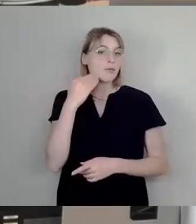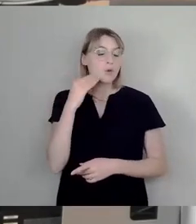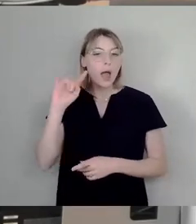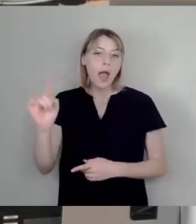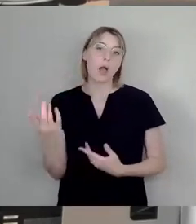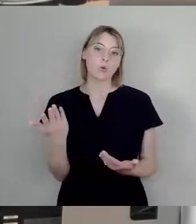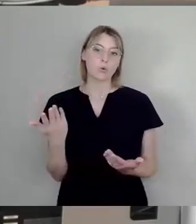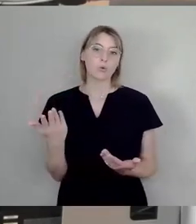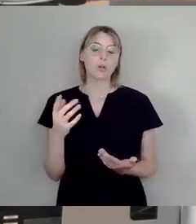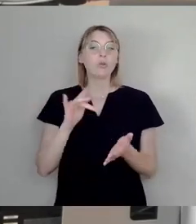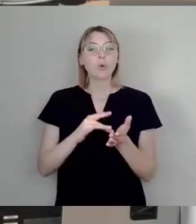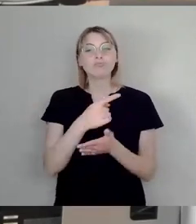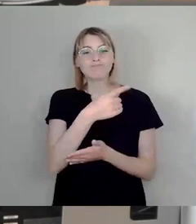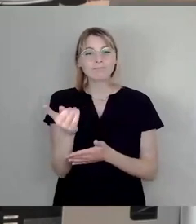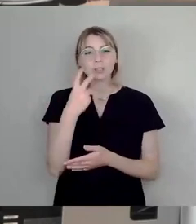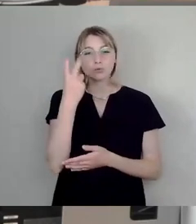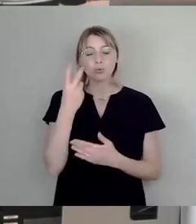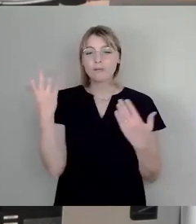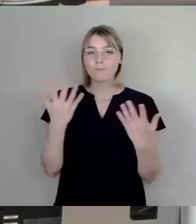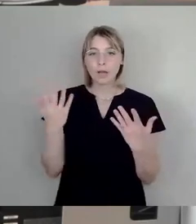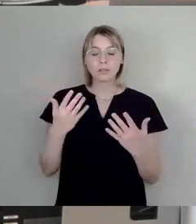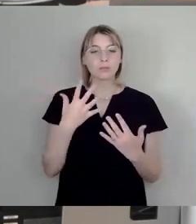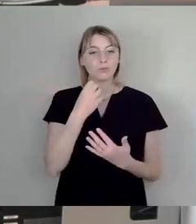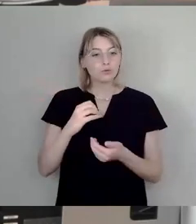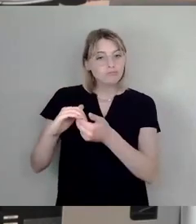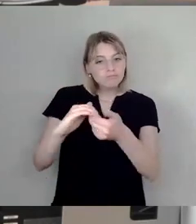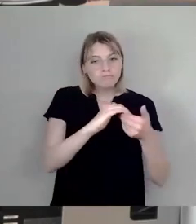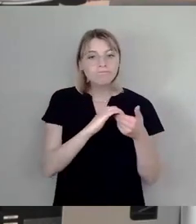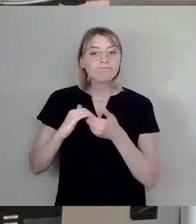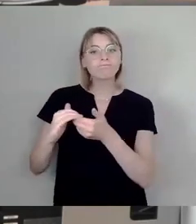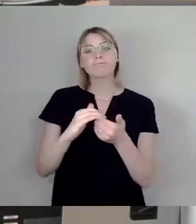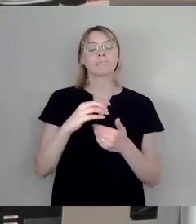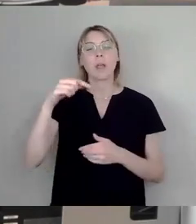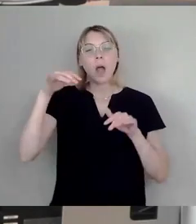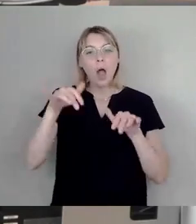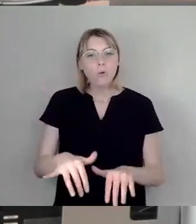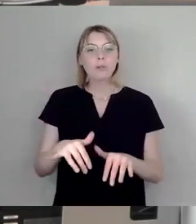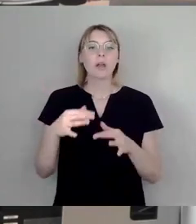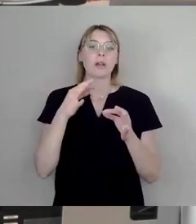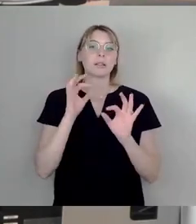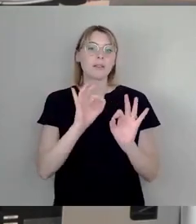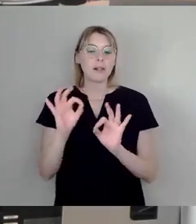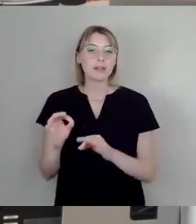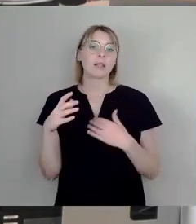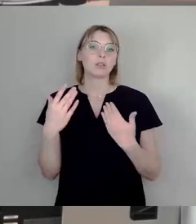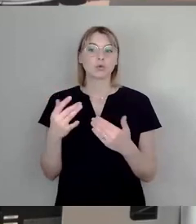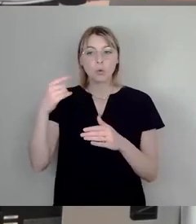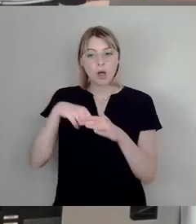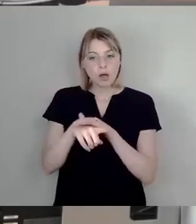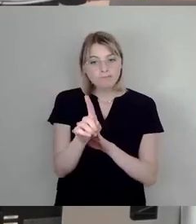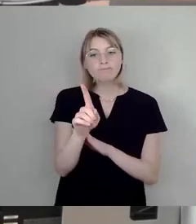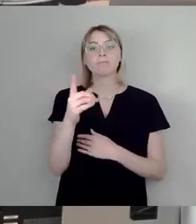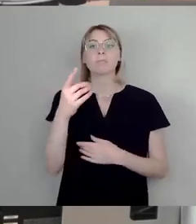und eine Aufenthaltsqualität, die ihnen ermöglicht, ins Haus zu gehen, vorm Haus zu verweilen und sich